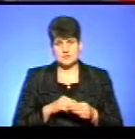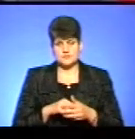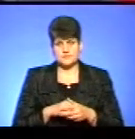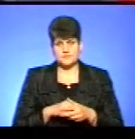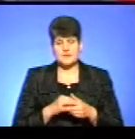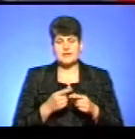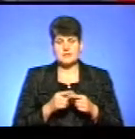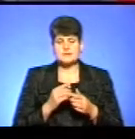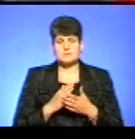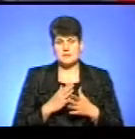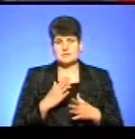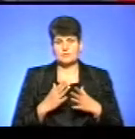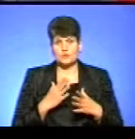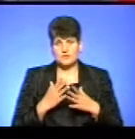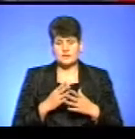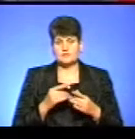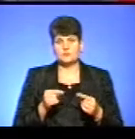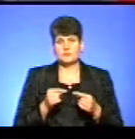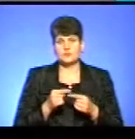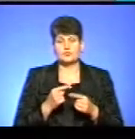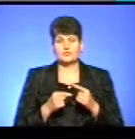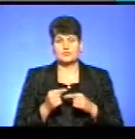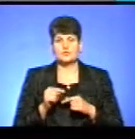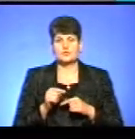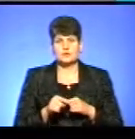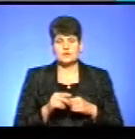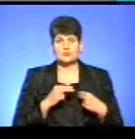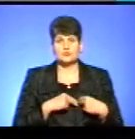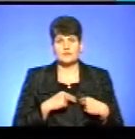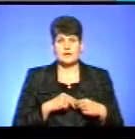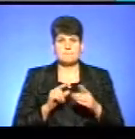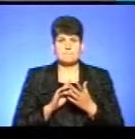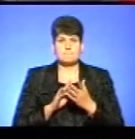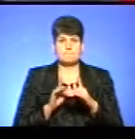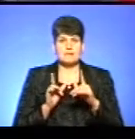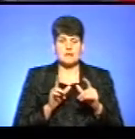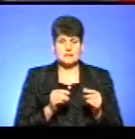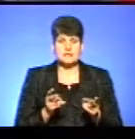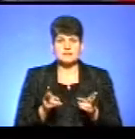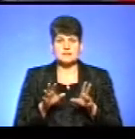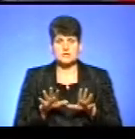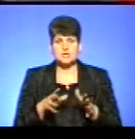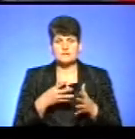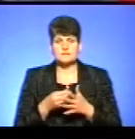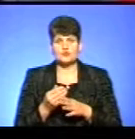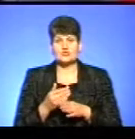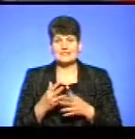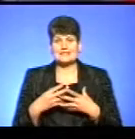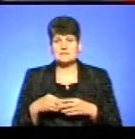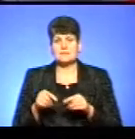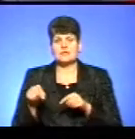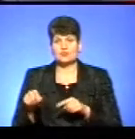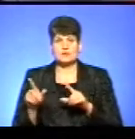має тоді стимулювати, відповідно, повернутися тих трудових мігрантів, принаймні, які, наприклад, залишають свої частини сімей тут,